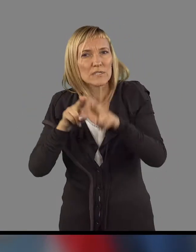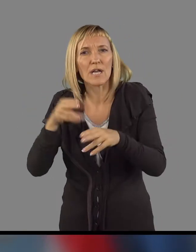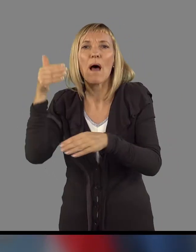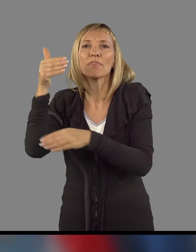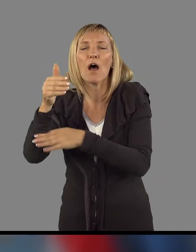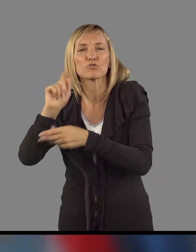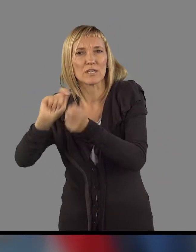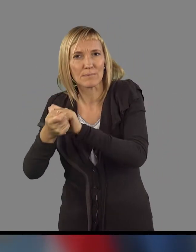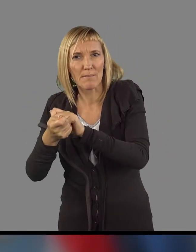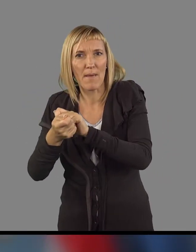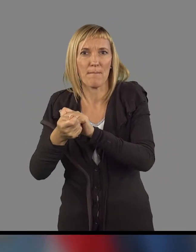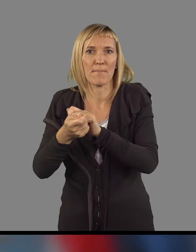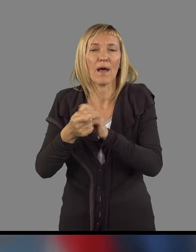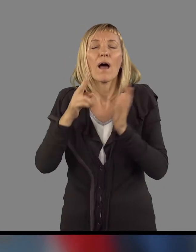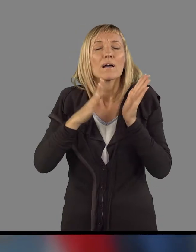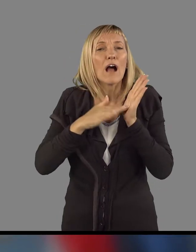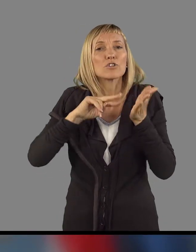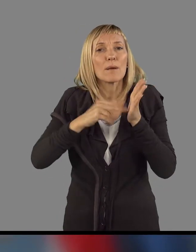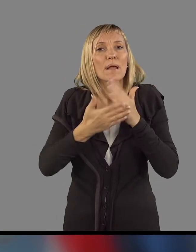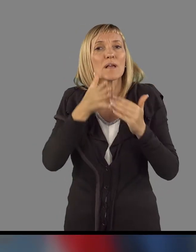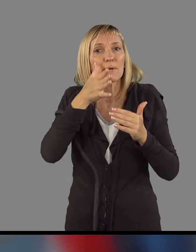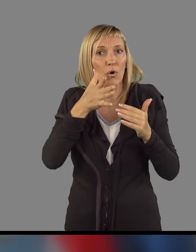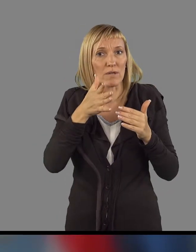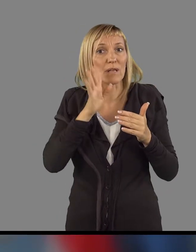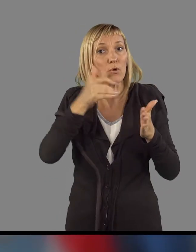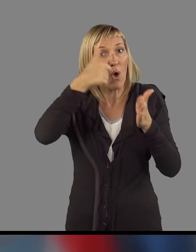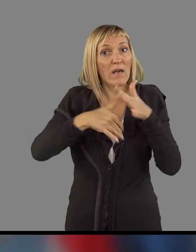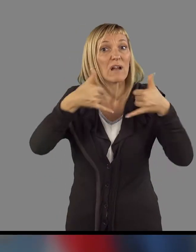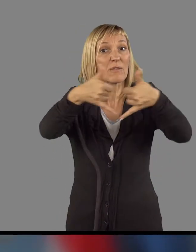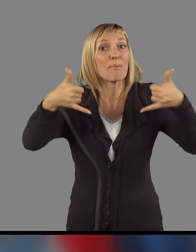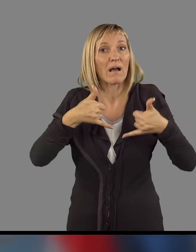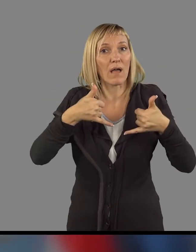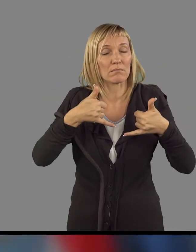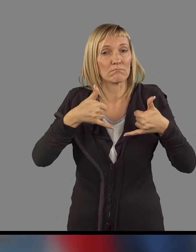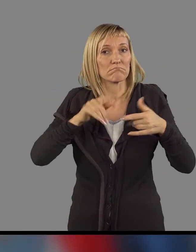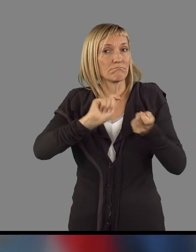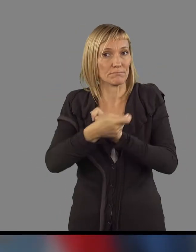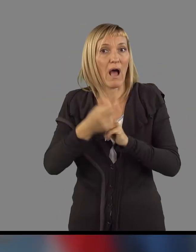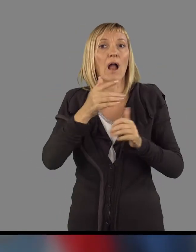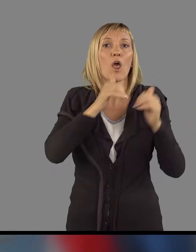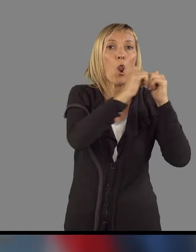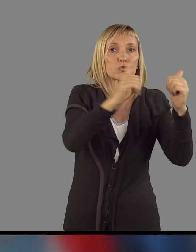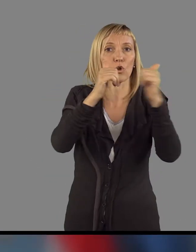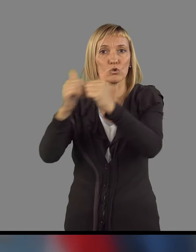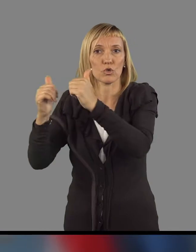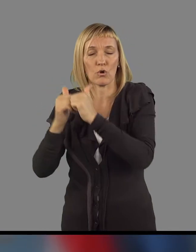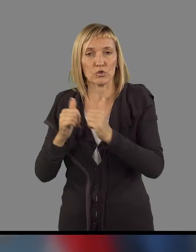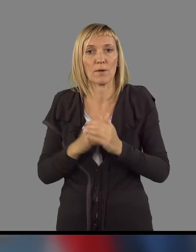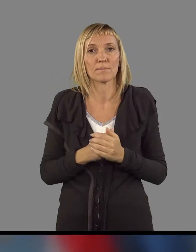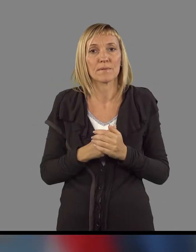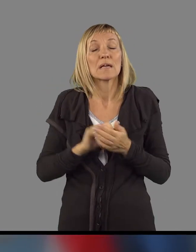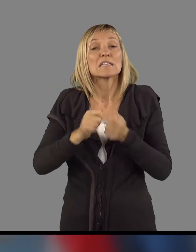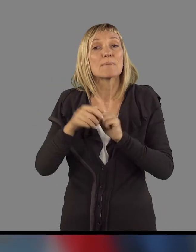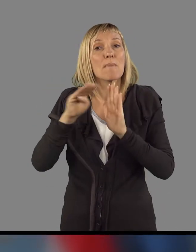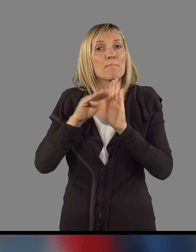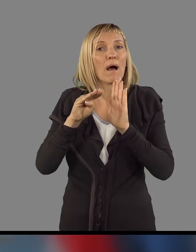davčne spremembe? Skratka, kakšen je načrt za vse to celokupno? Hvala. Davčna sprememba, spremembe